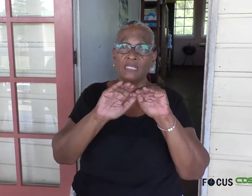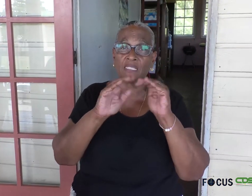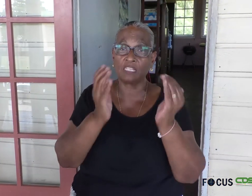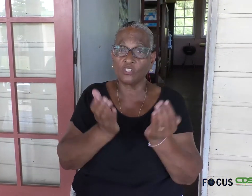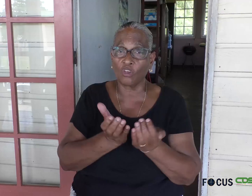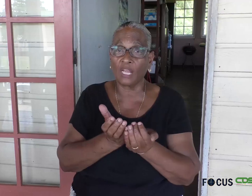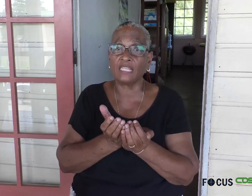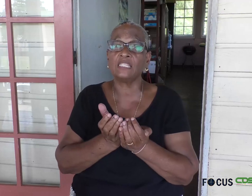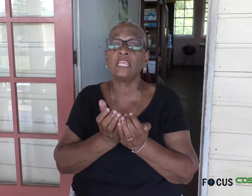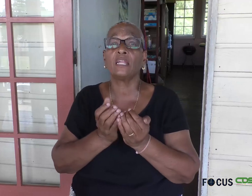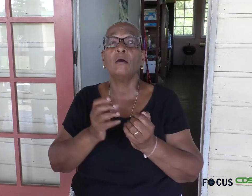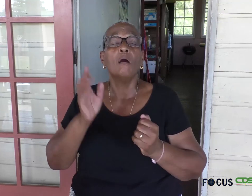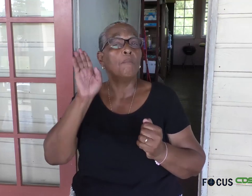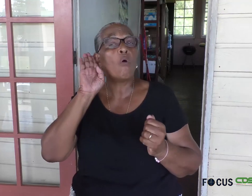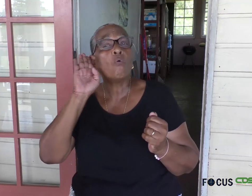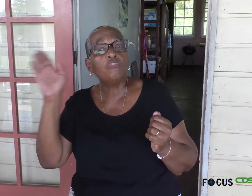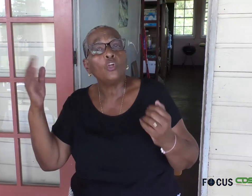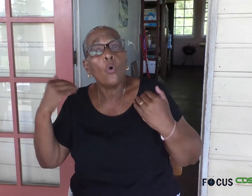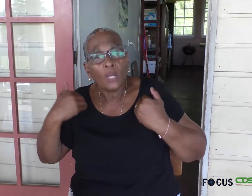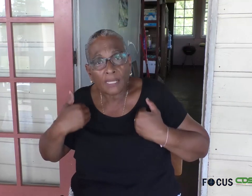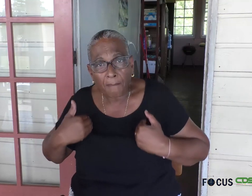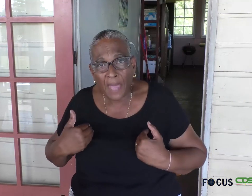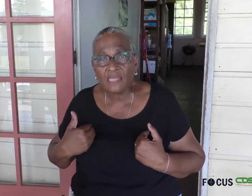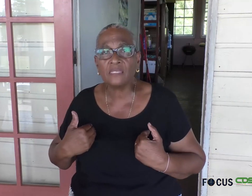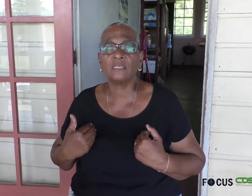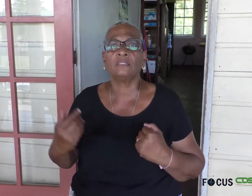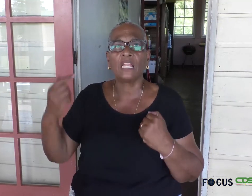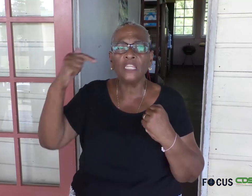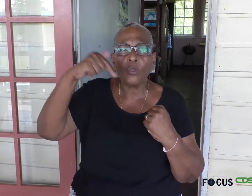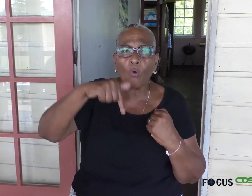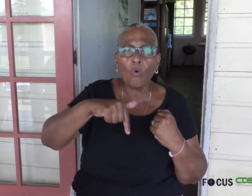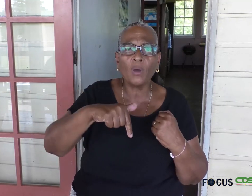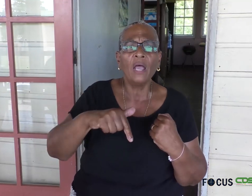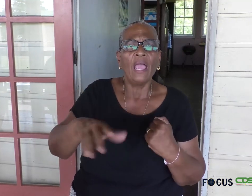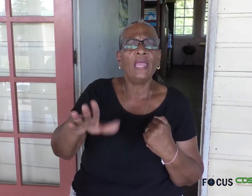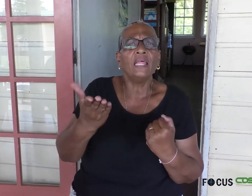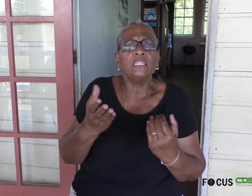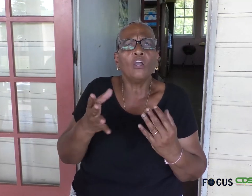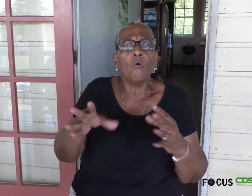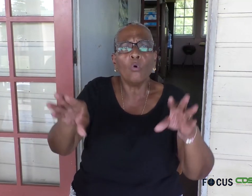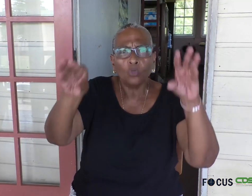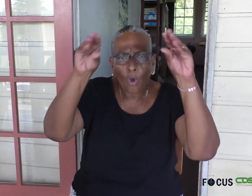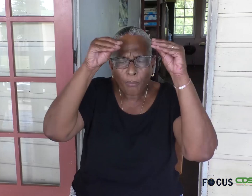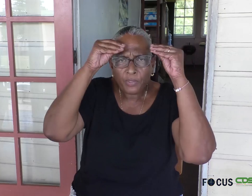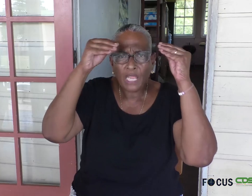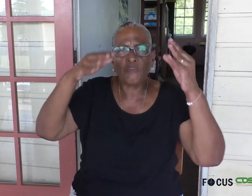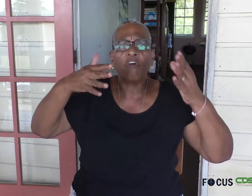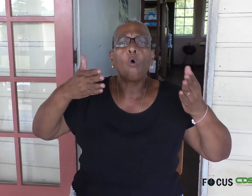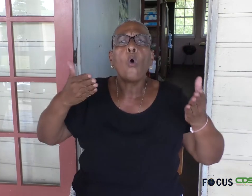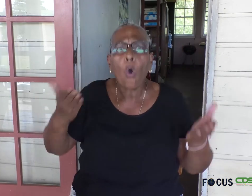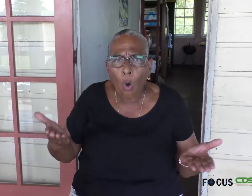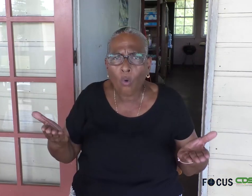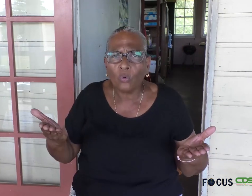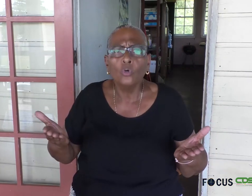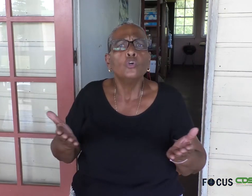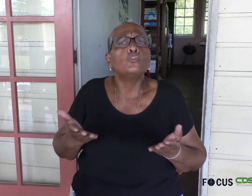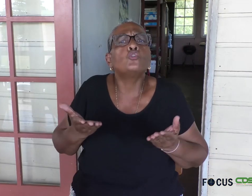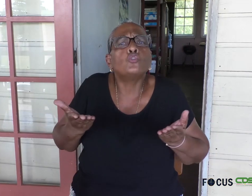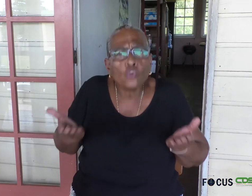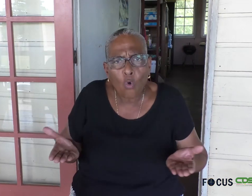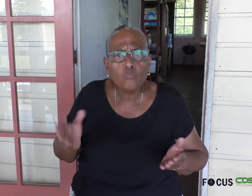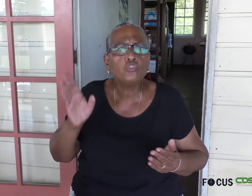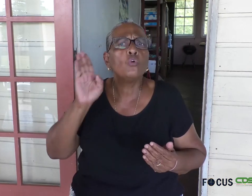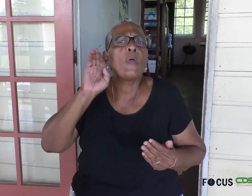informatiesessies organiseren. Maar ook voor de horende mensen. Dat die komen en dat die gewoon opnemen van. Oh,